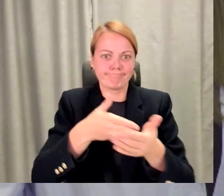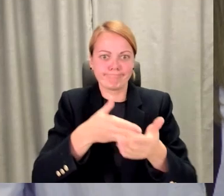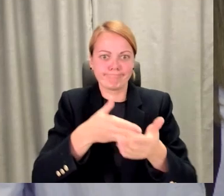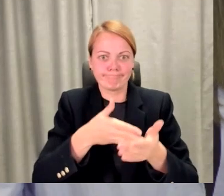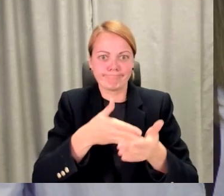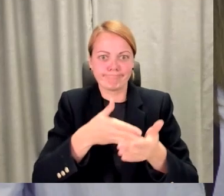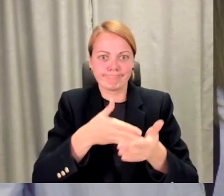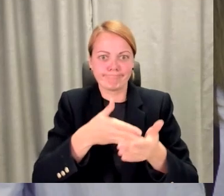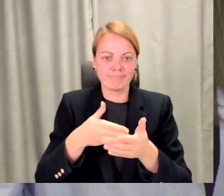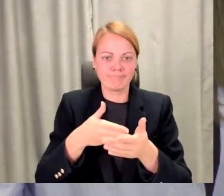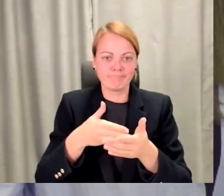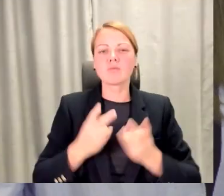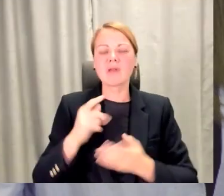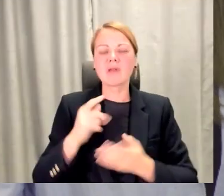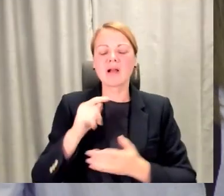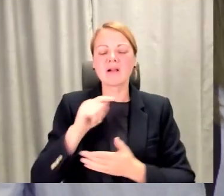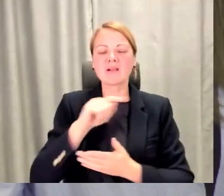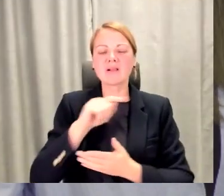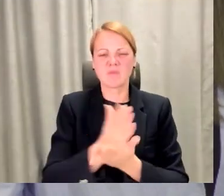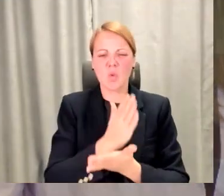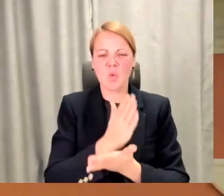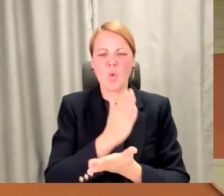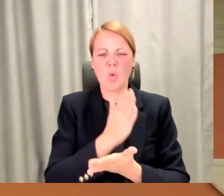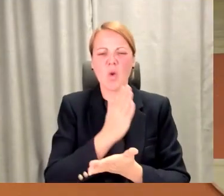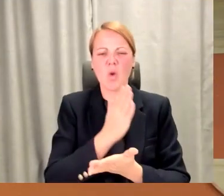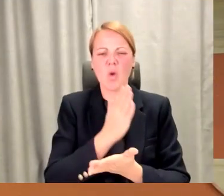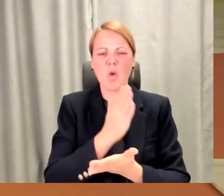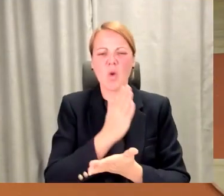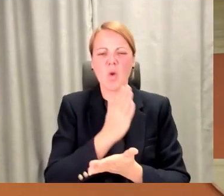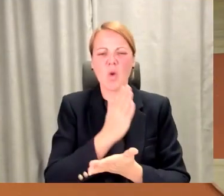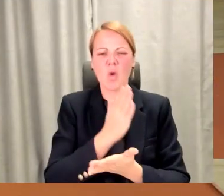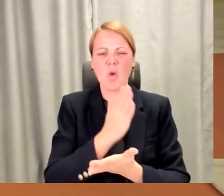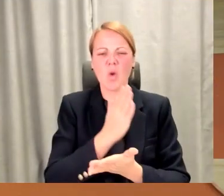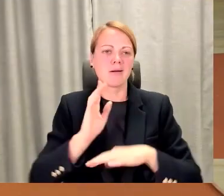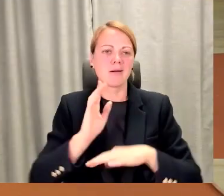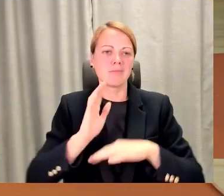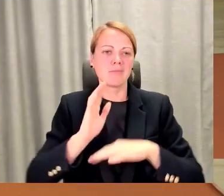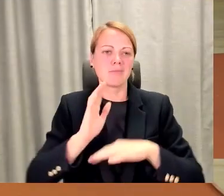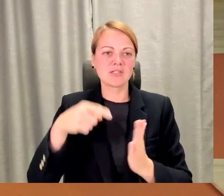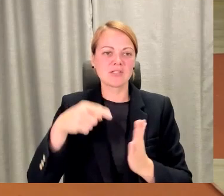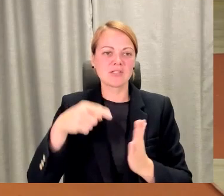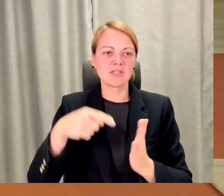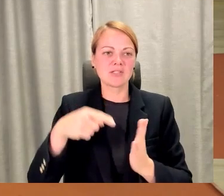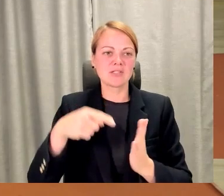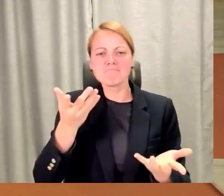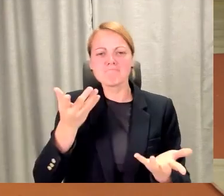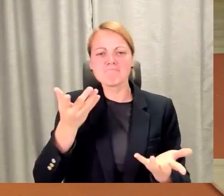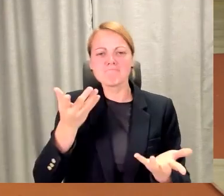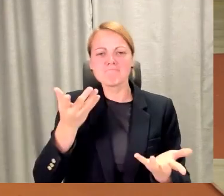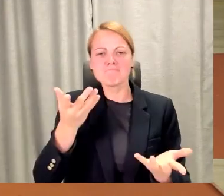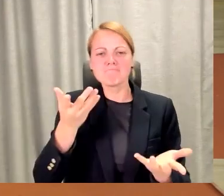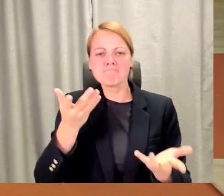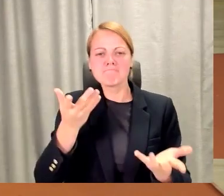emocionāls jautājums, pilnīgi noteikti. Tāpēc arī praktisks jautājums, mēs mēģināsim kaut kā atrast kaut kādas kopsaucējas tos ceļus